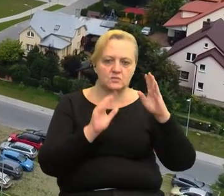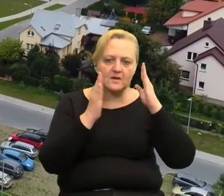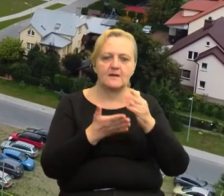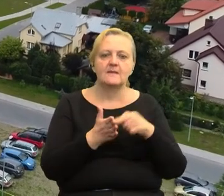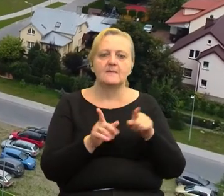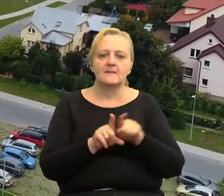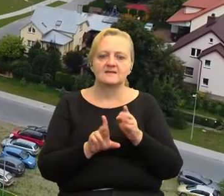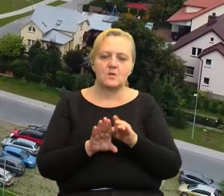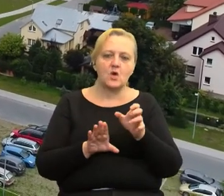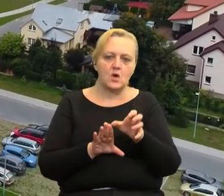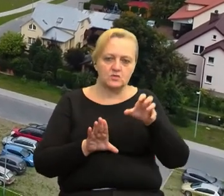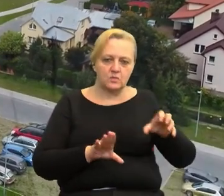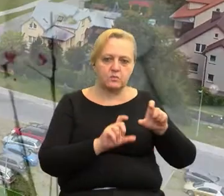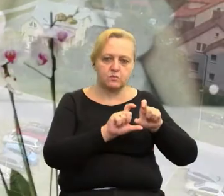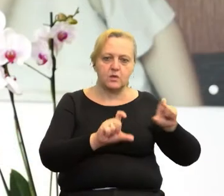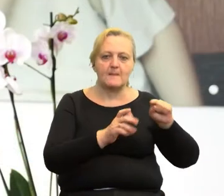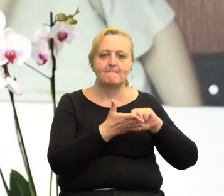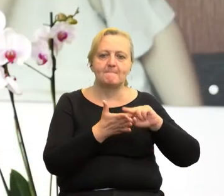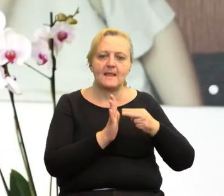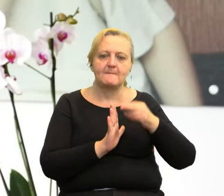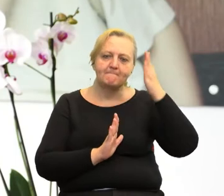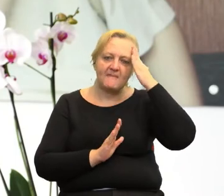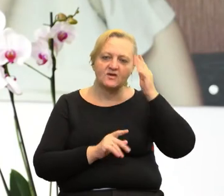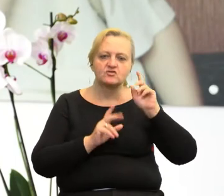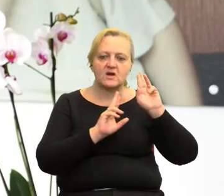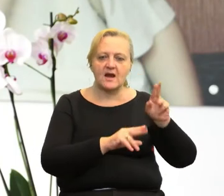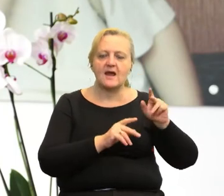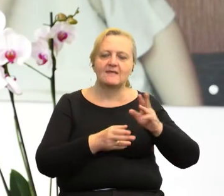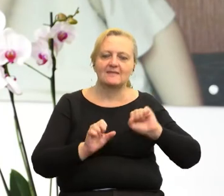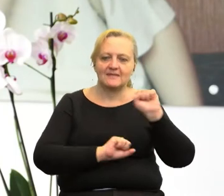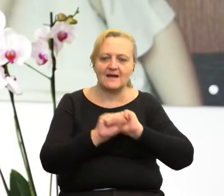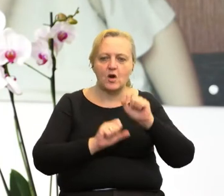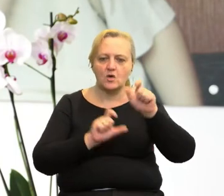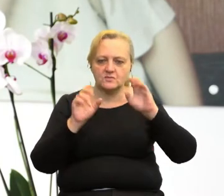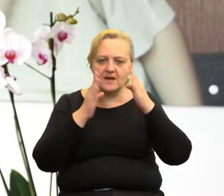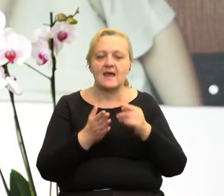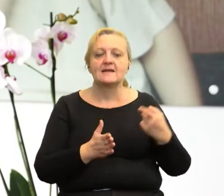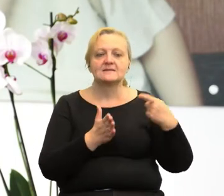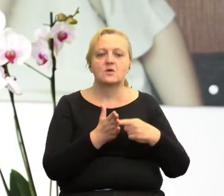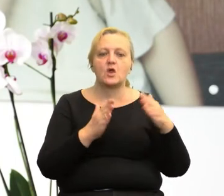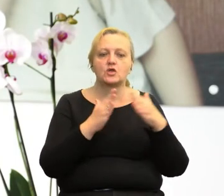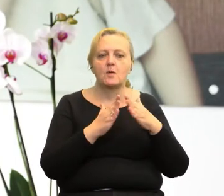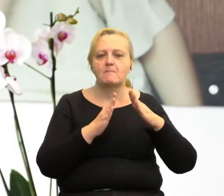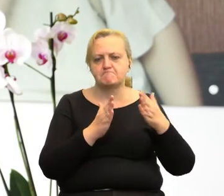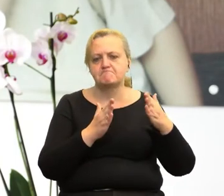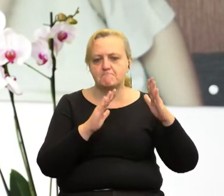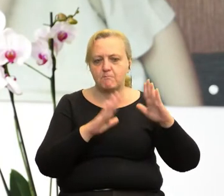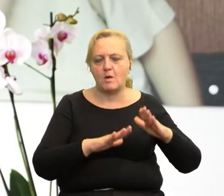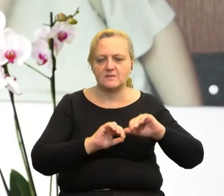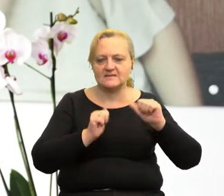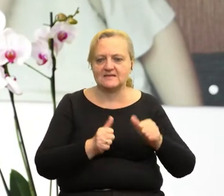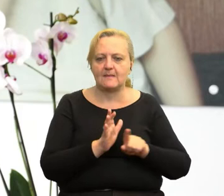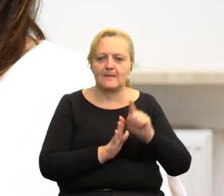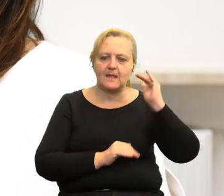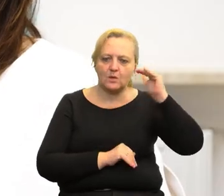odrębny budynek, który w planach mają to być mieszkania treningowe dla osób z autyzmem, a docelowo dom pobytu stałego dla